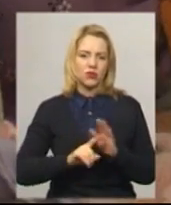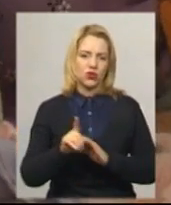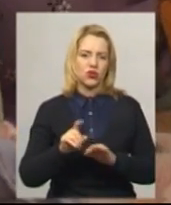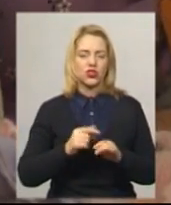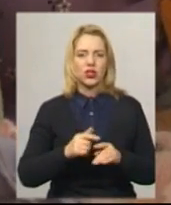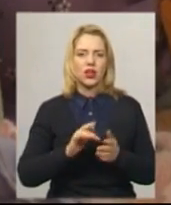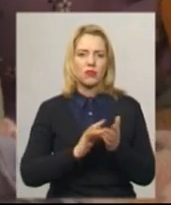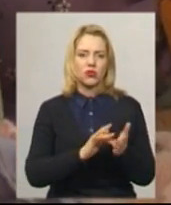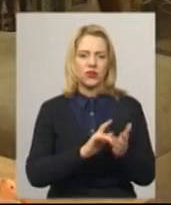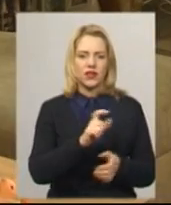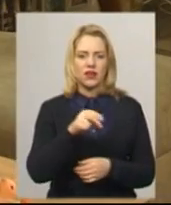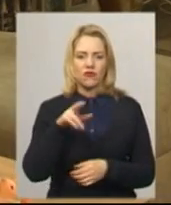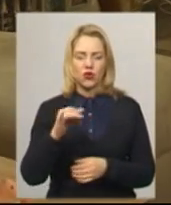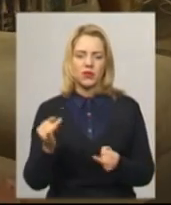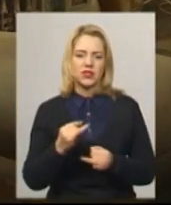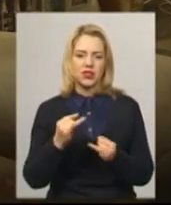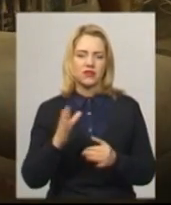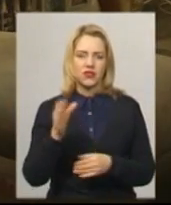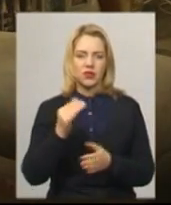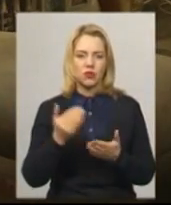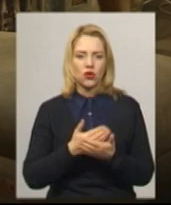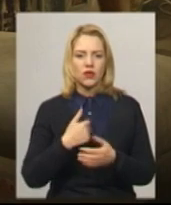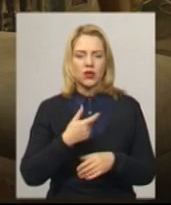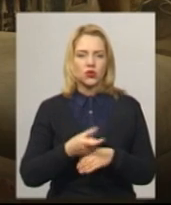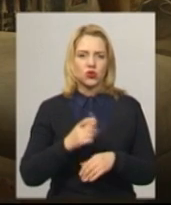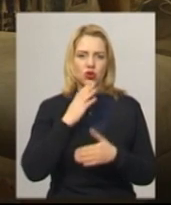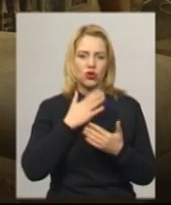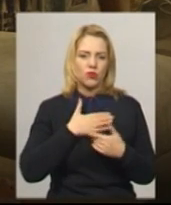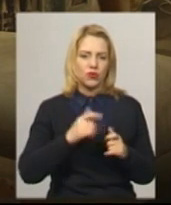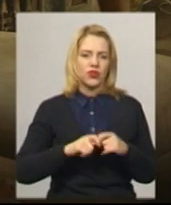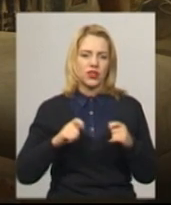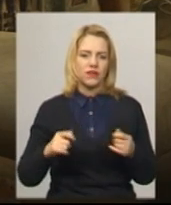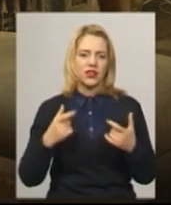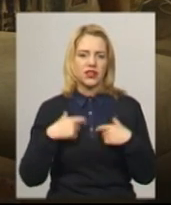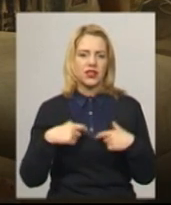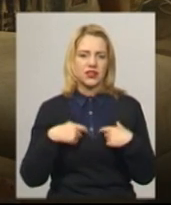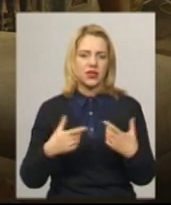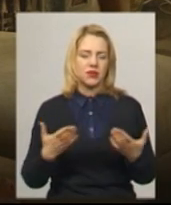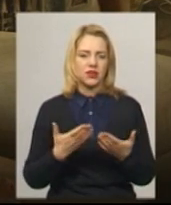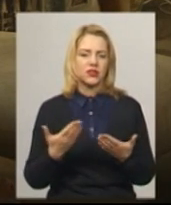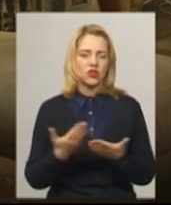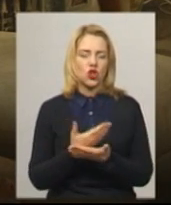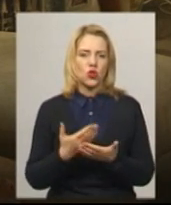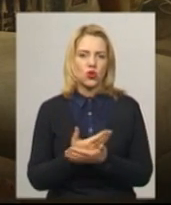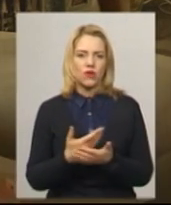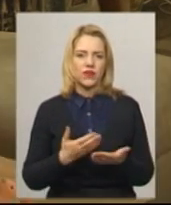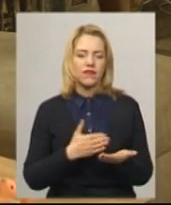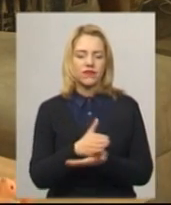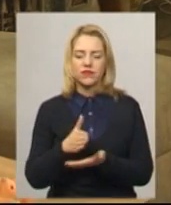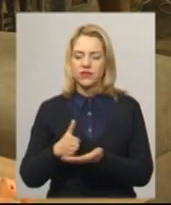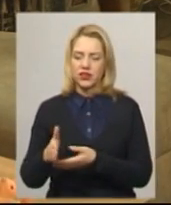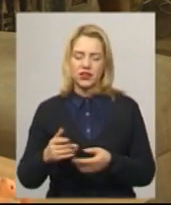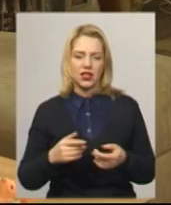Європою та цікавитися всім новим. Я зараз дуже люблю відкривати якісь нові для себе види рукоділля.